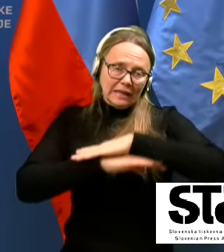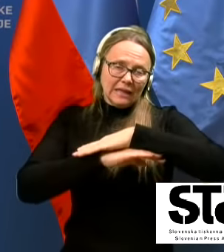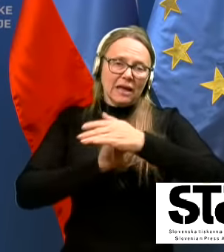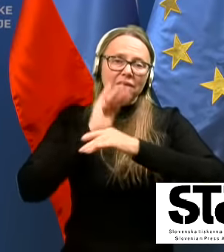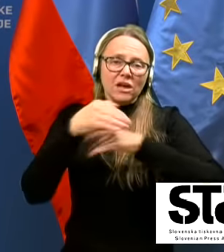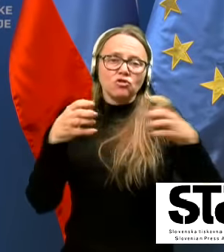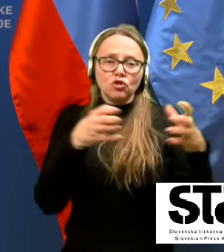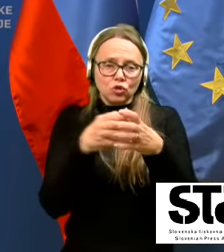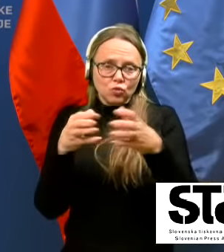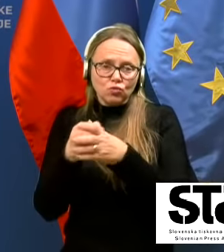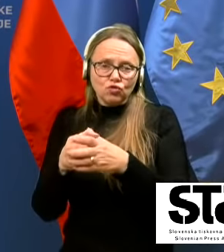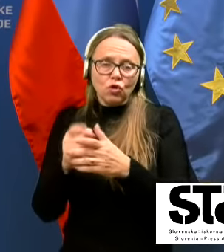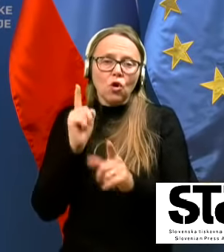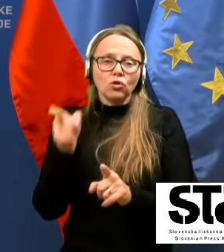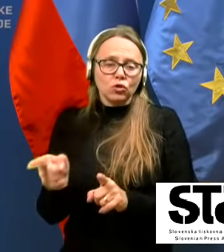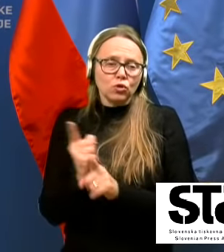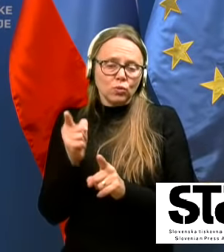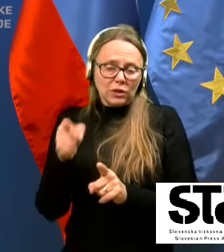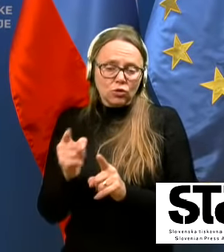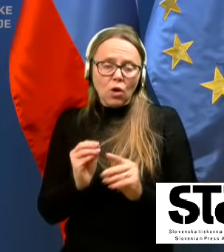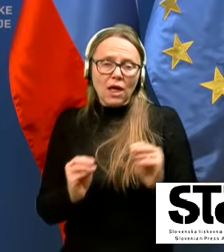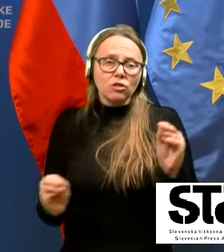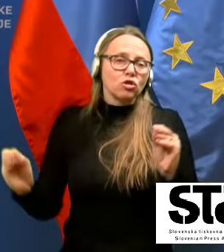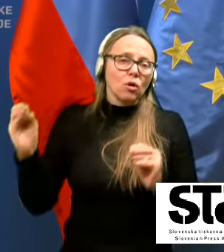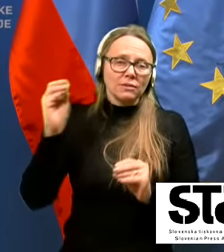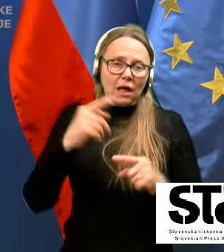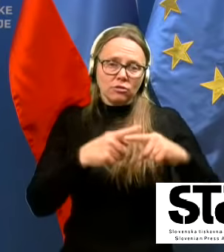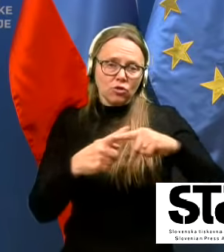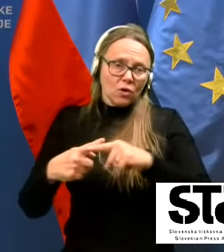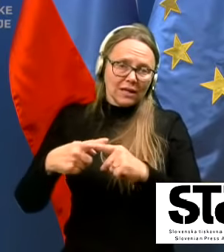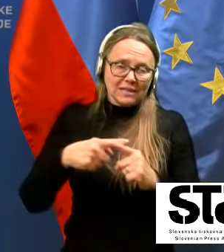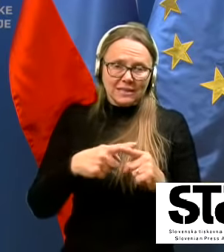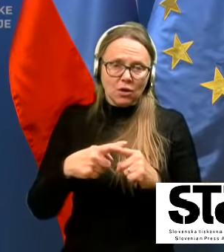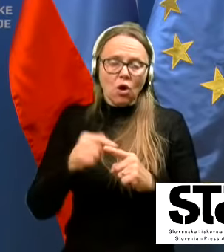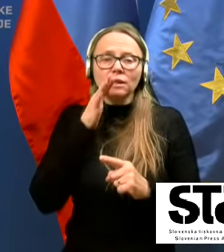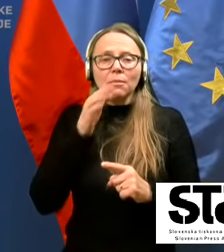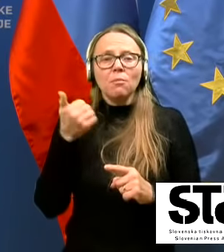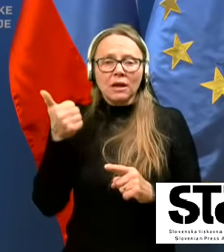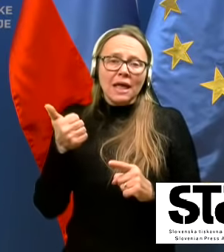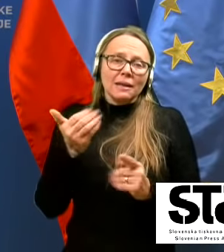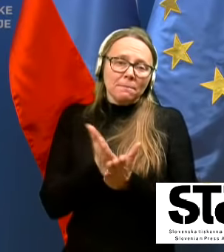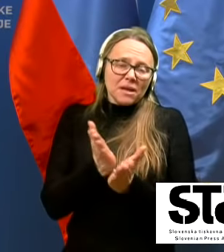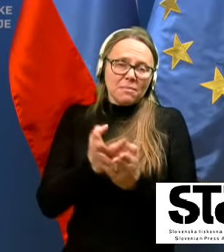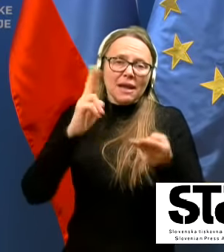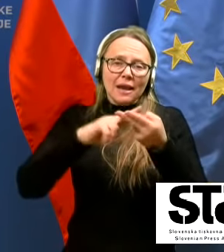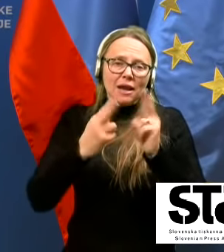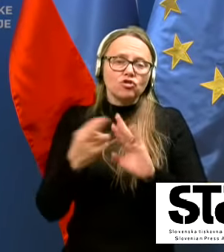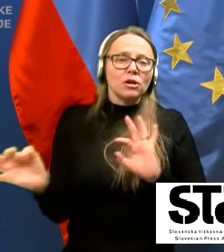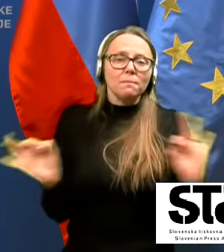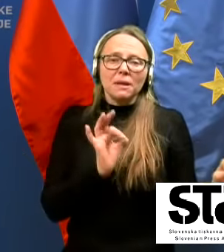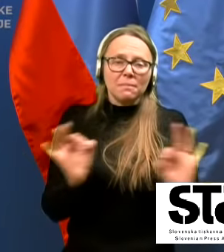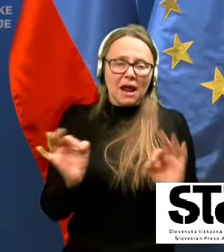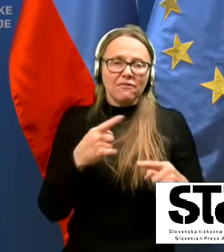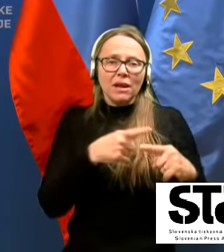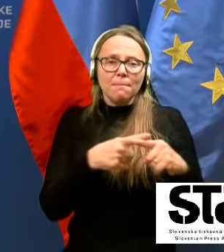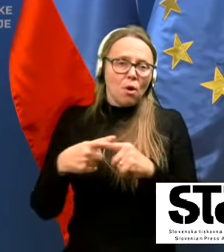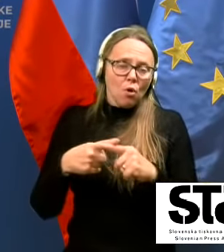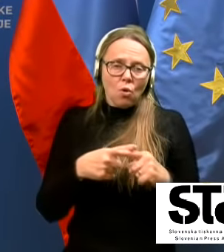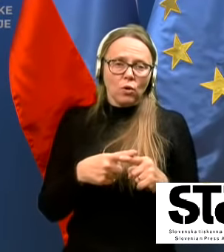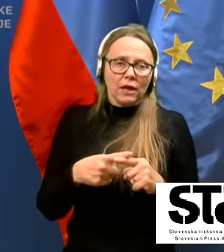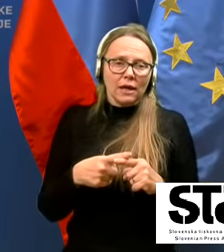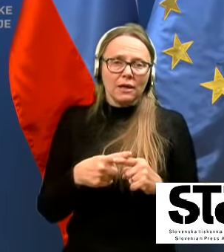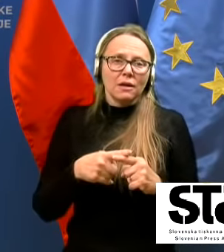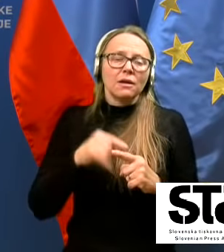da je to dodaten riziko in da bomo lahko na nek ustrezen način pripravili pogoje, da bi